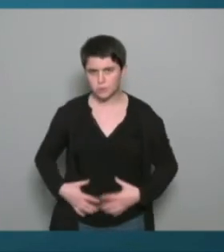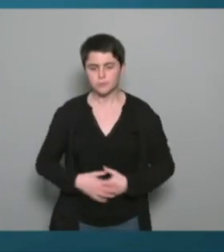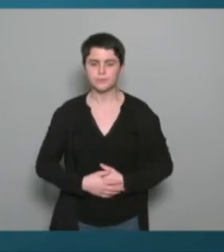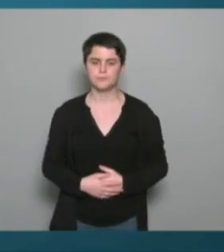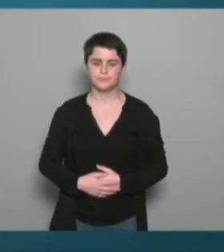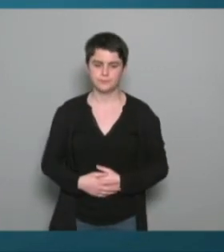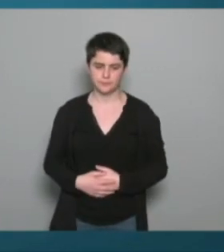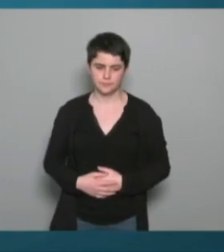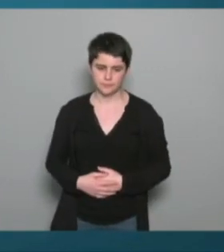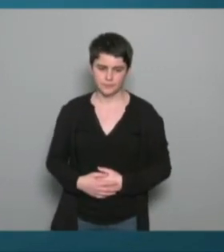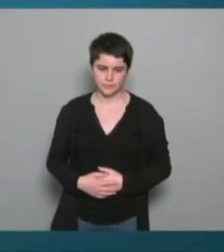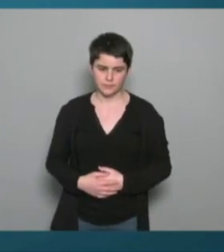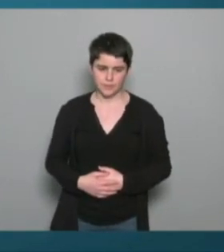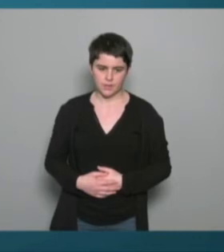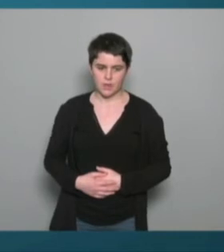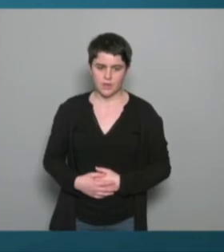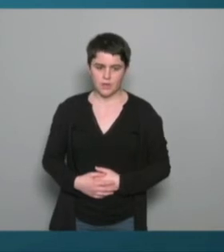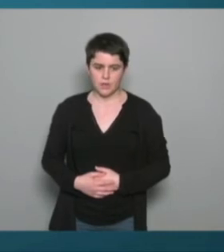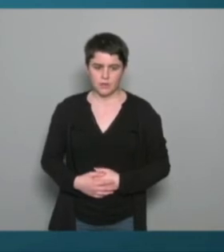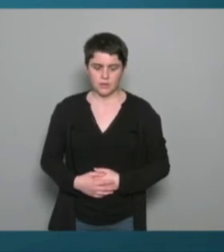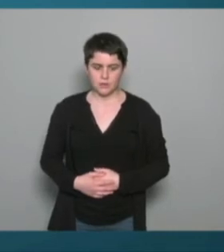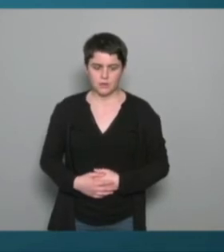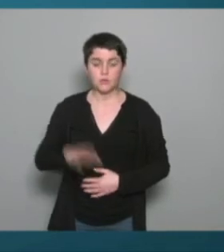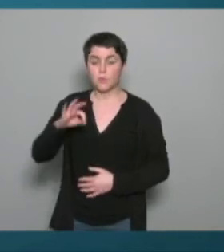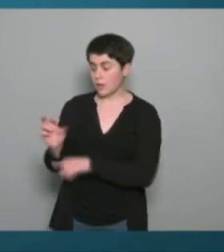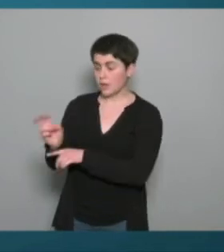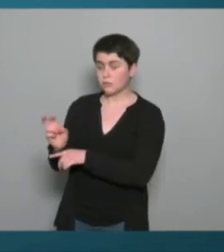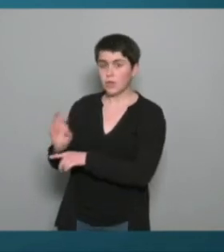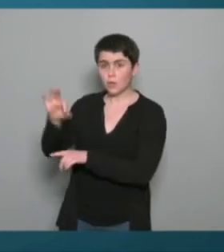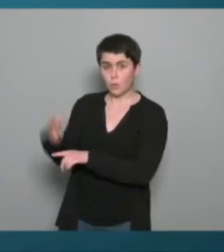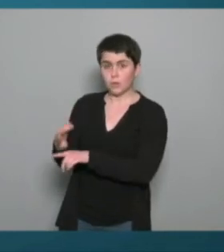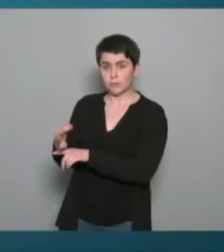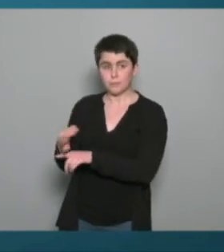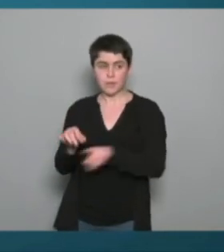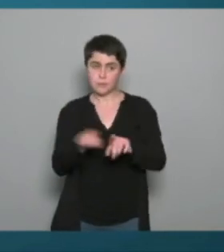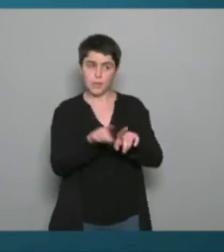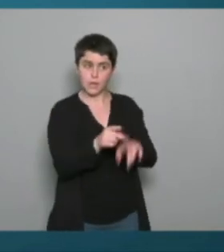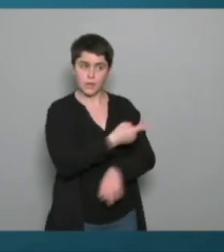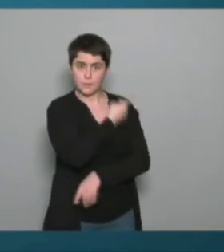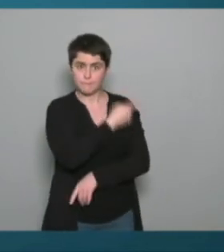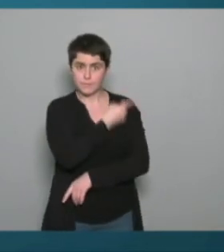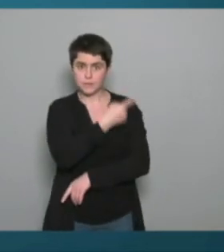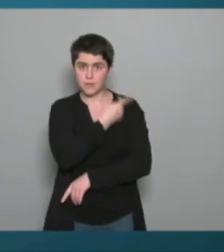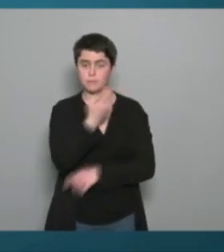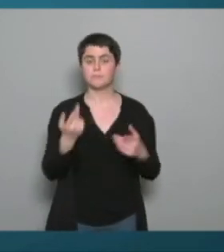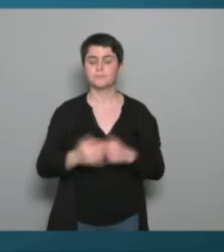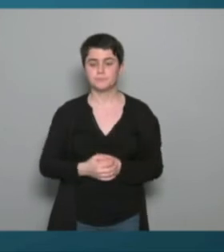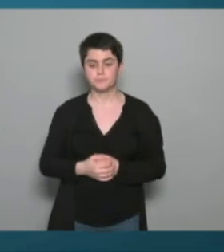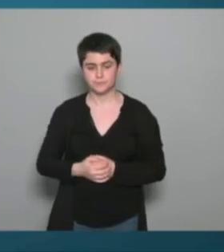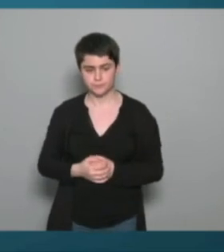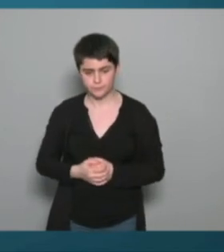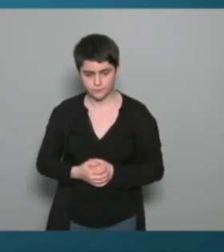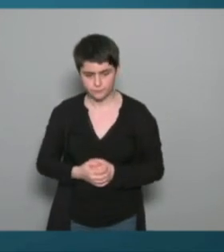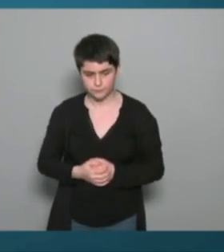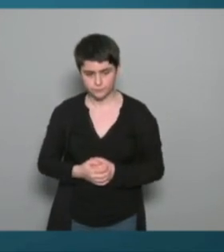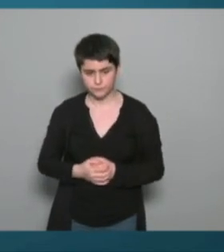de l'éducateur mais on le voit aussi chez les médecins ça a été décrit aussi dans la littérature je suis d